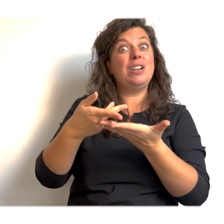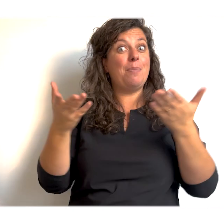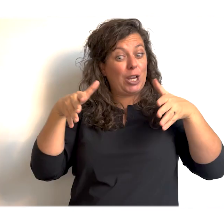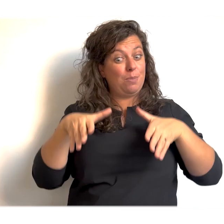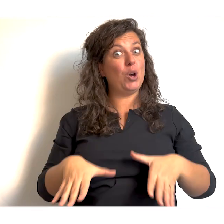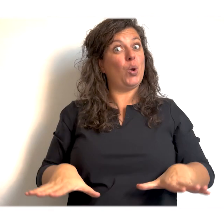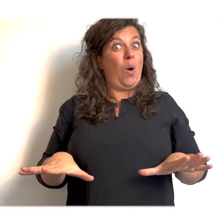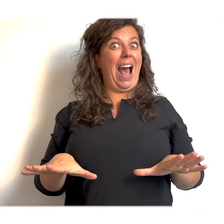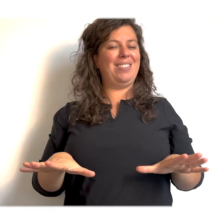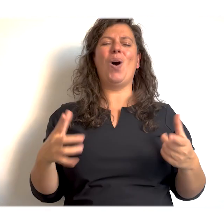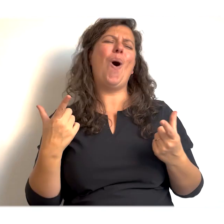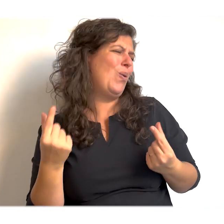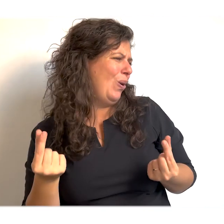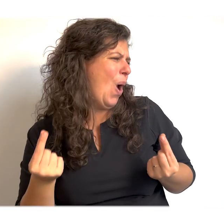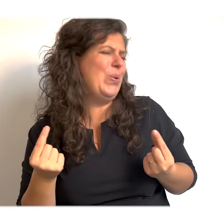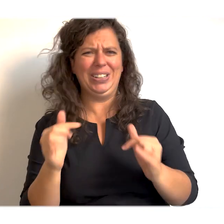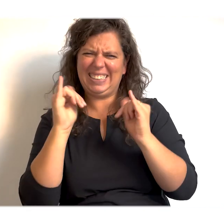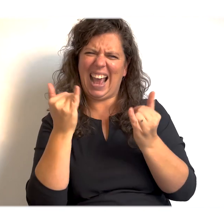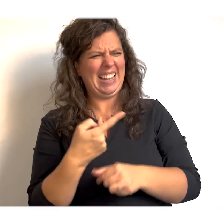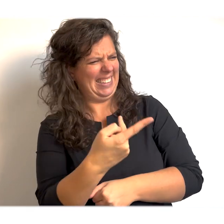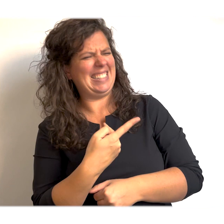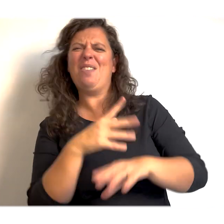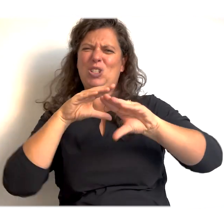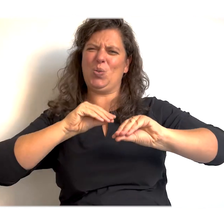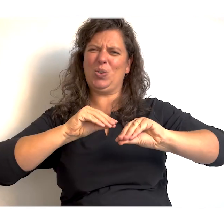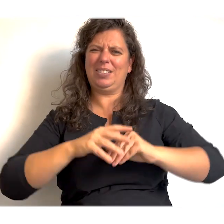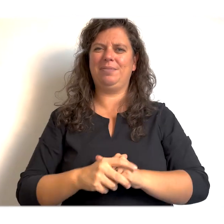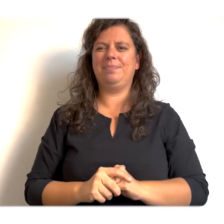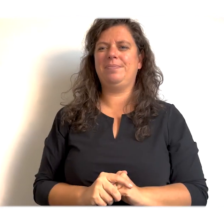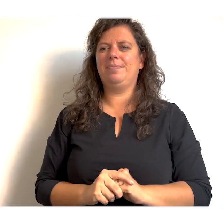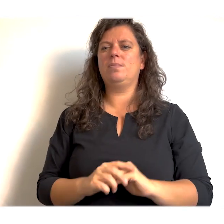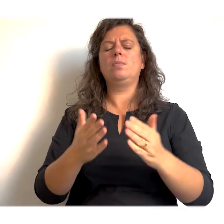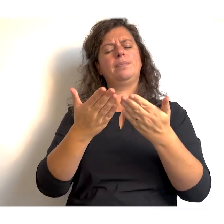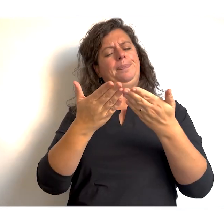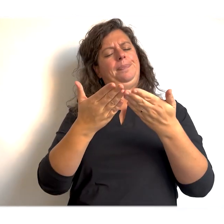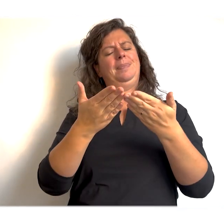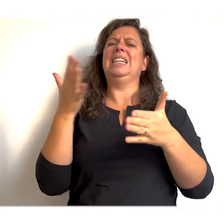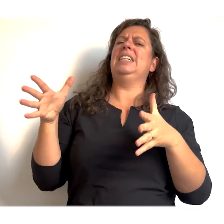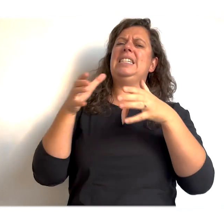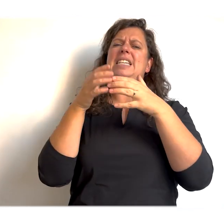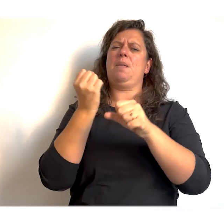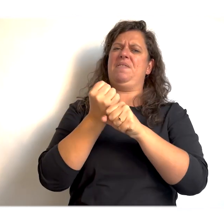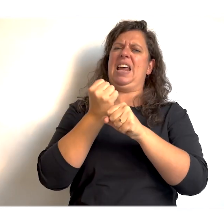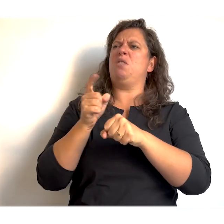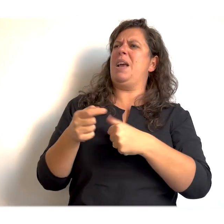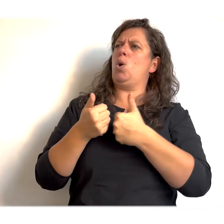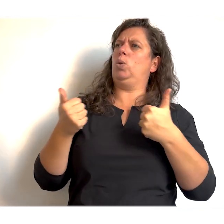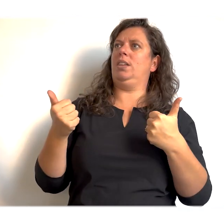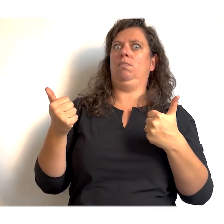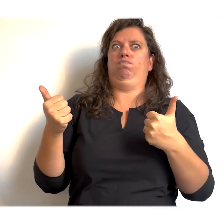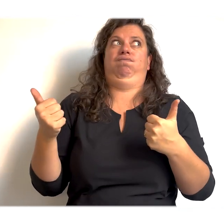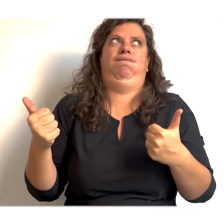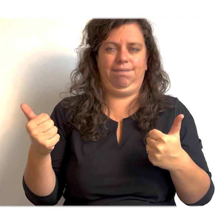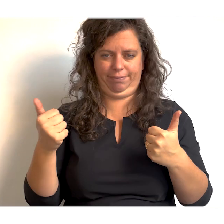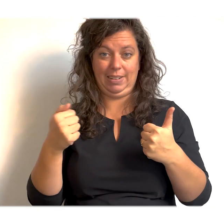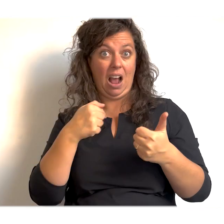je dat wil. Dat lijkt me heel leuk. Ja. Wat gaan we doen? Hier bent u goed in. Samenwerken. Nou, als